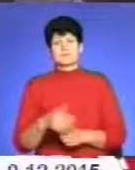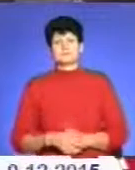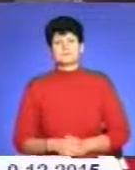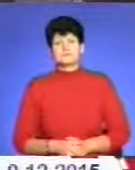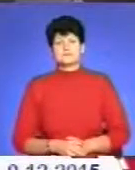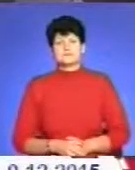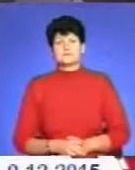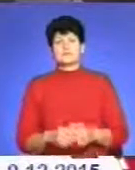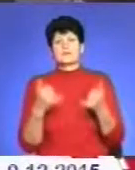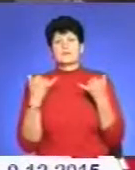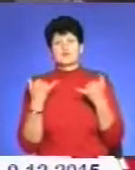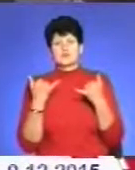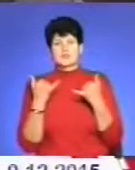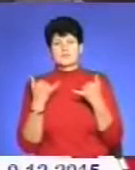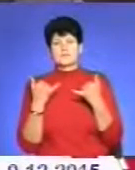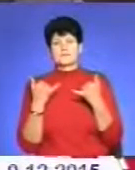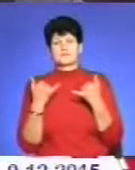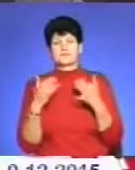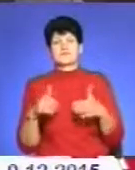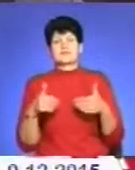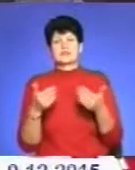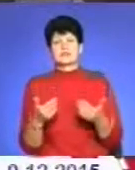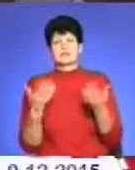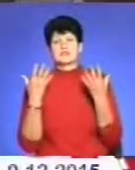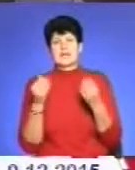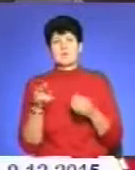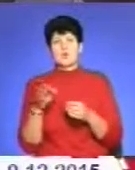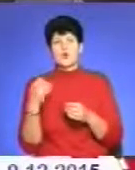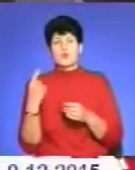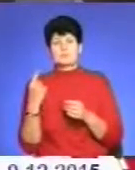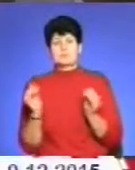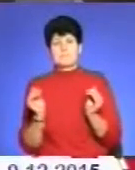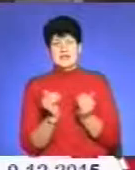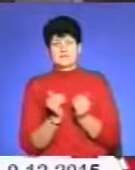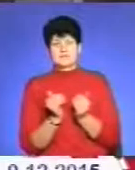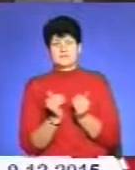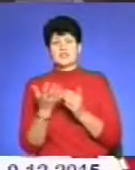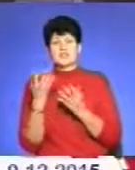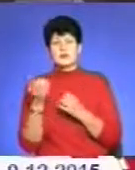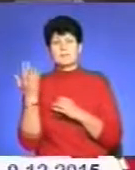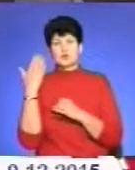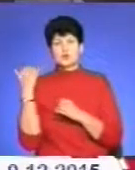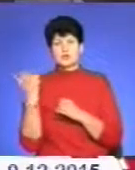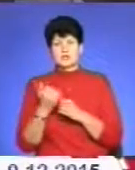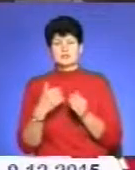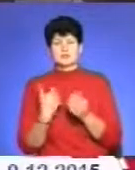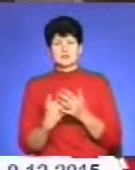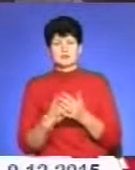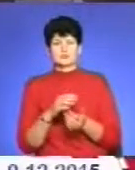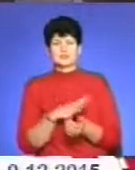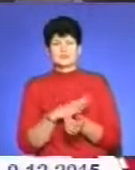Сьогодні звертається в день по області вже менше. Ще минулого тижня зверталося приблизно